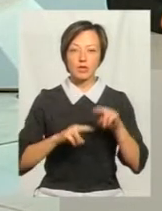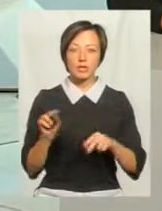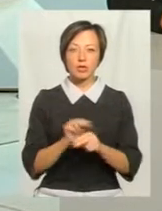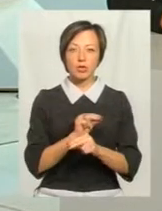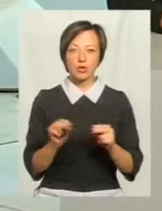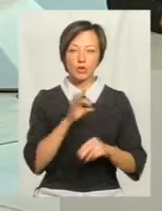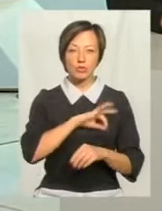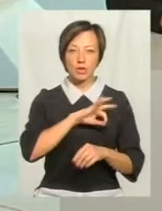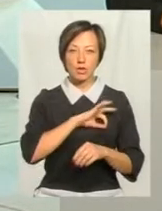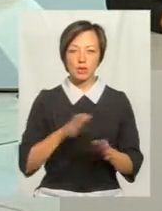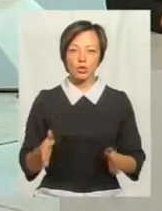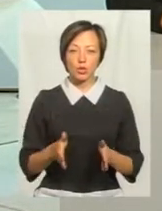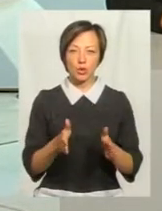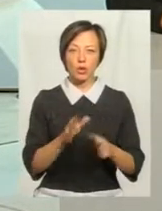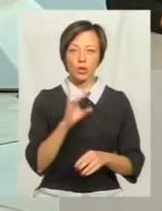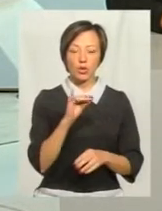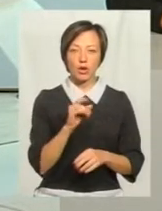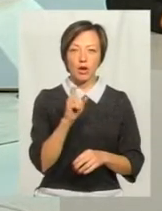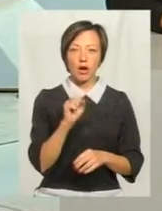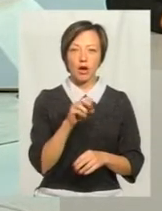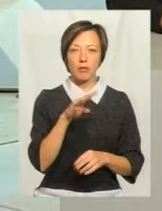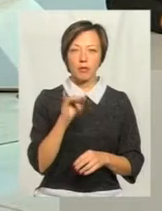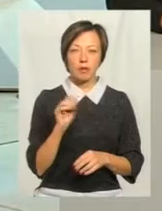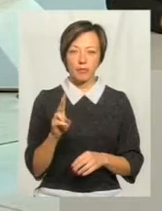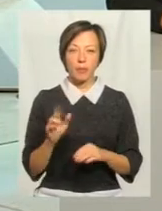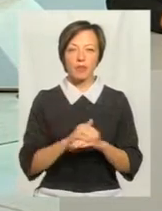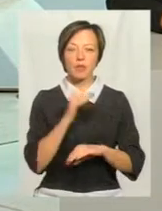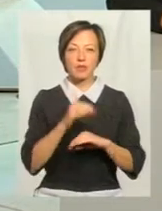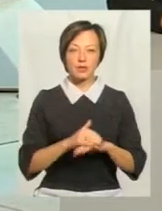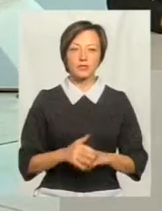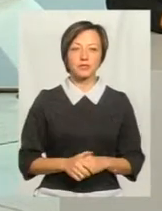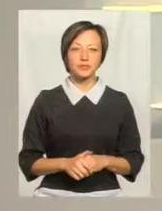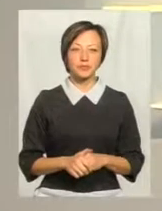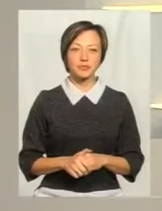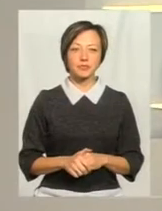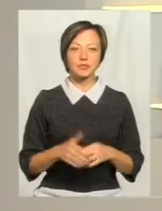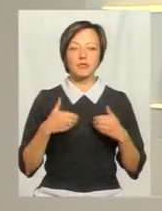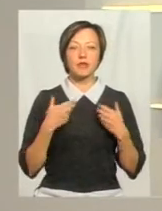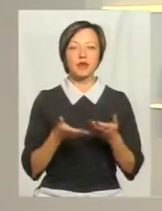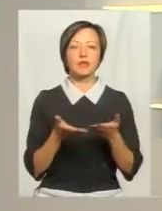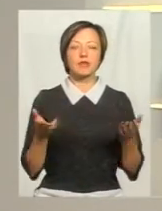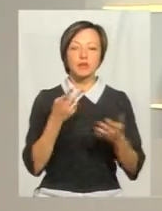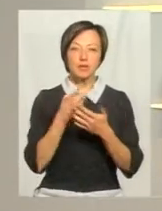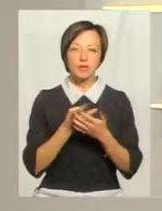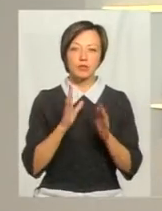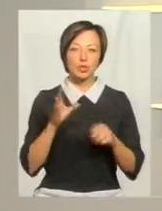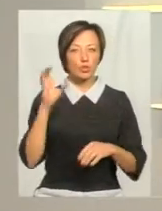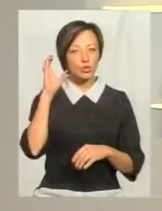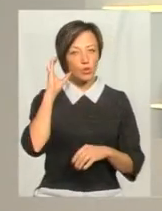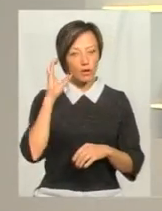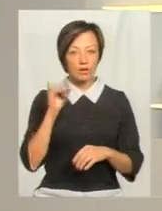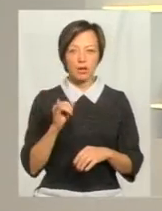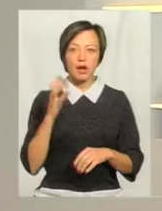ремонту та експлуатації доріг Юрієм Хамриком. Добрий вечір. Добрий вечір. Вітаю всіх, хто нас дивиться і буде слухати